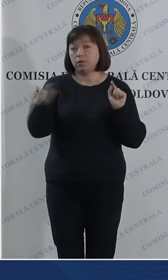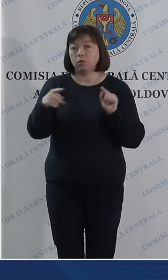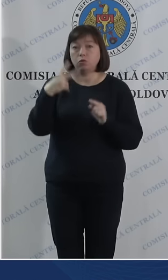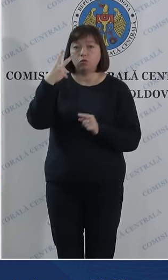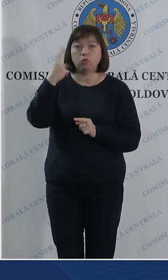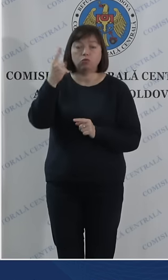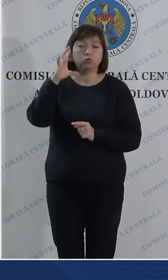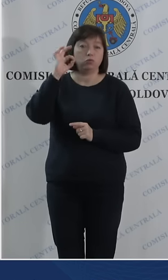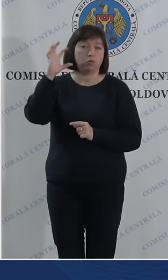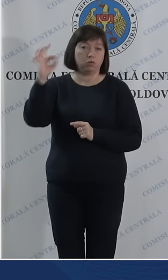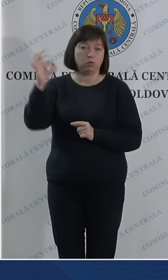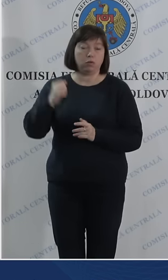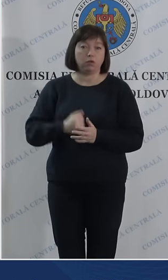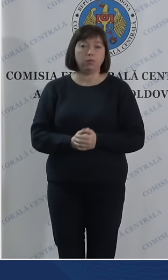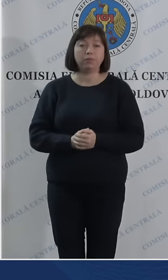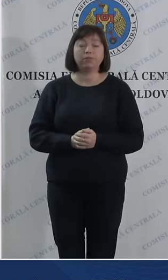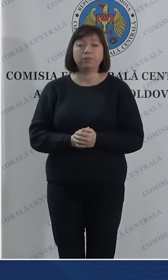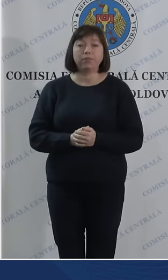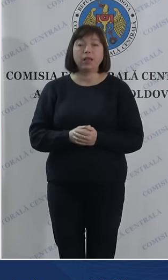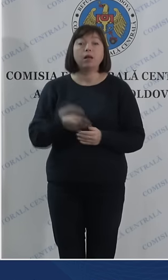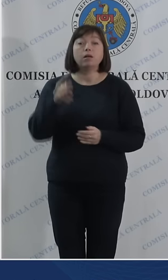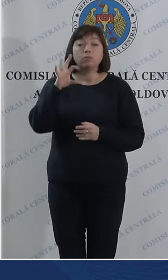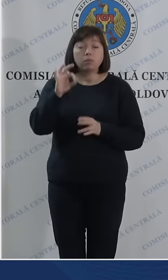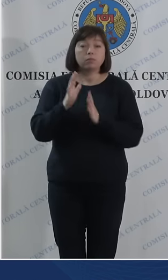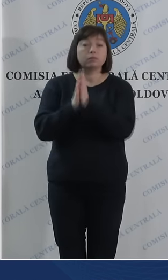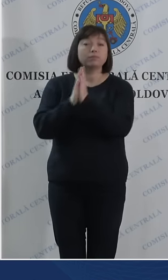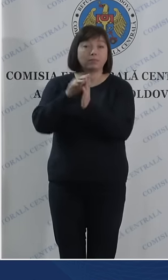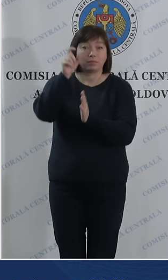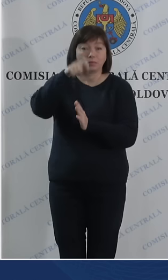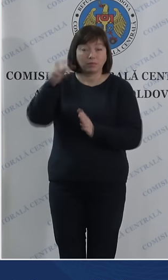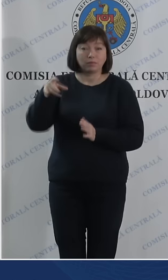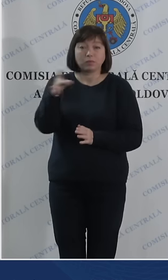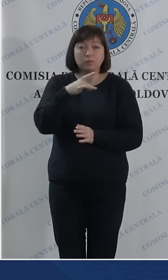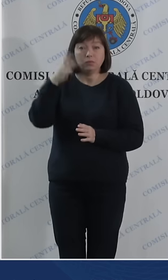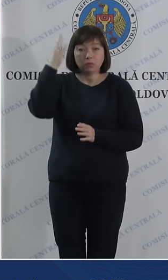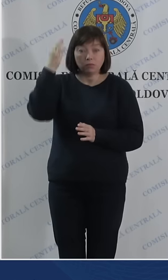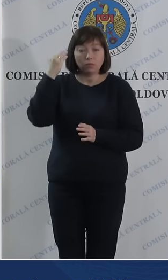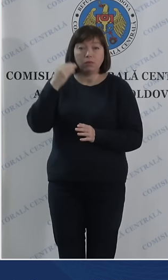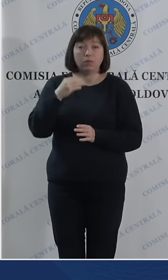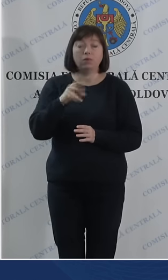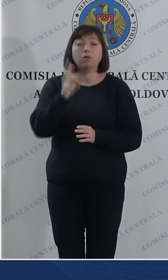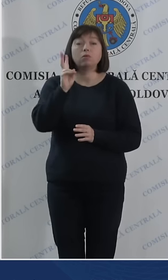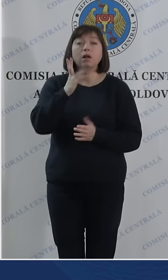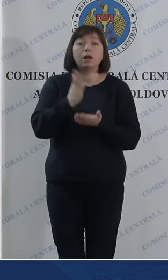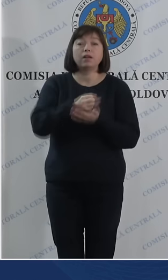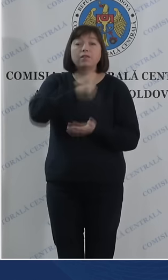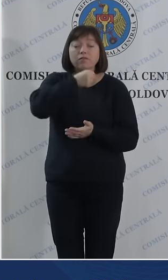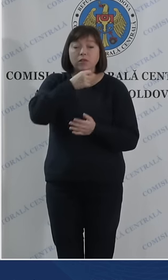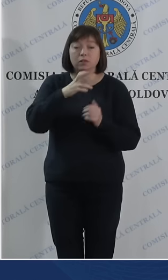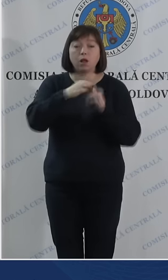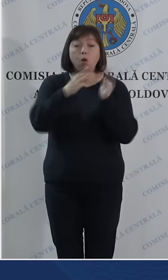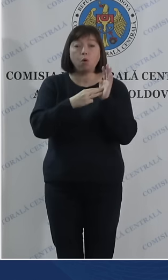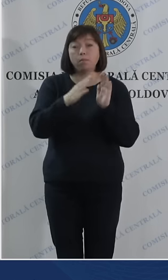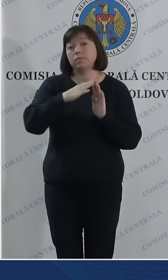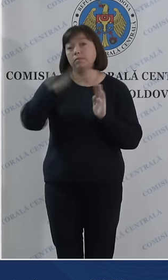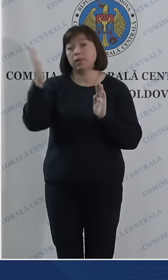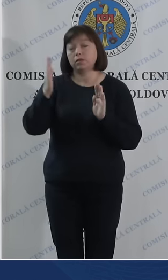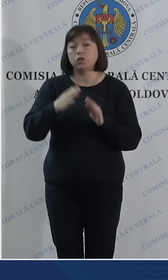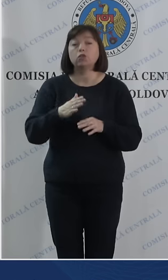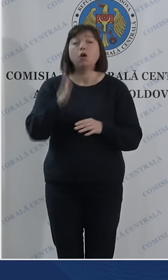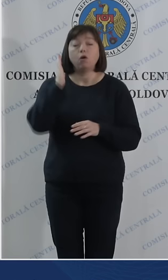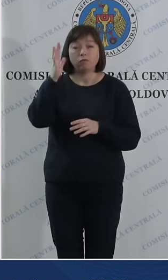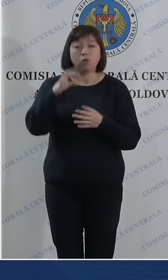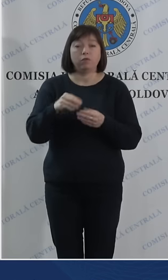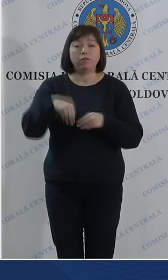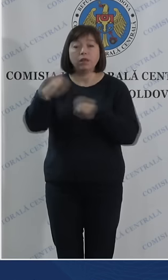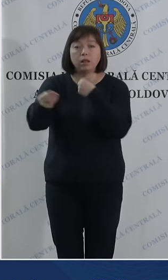21.00. La solicitarea cetățenilor Republicii Moldova cu vârsta de peste 18 ani, vor fi